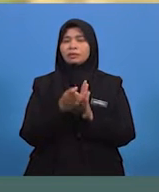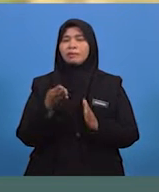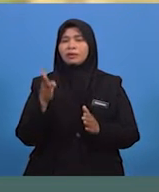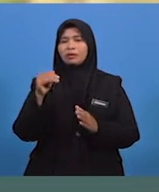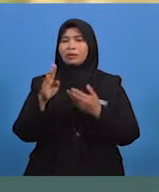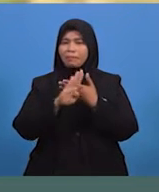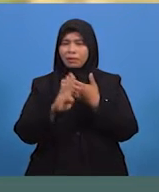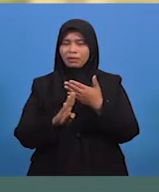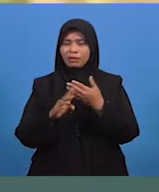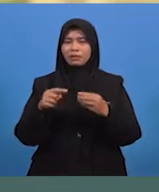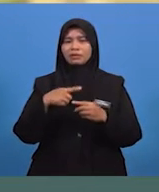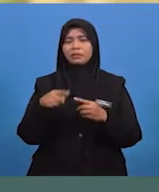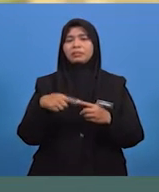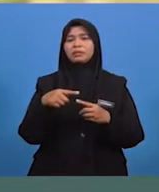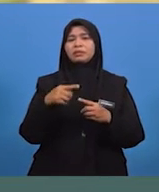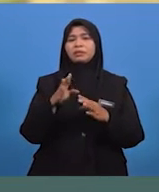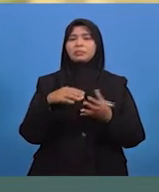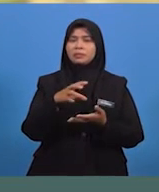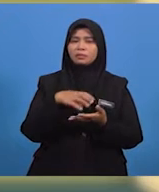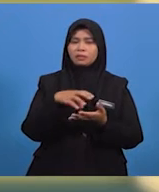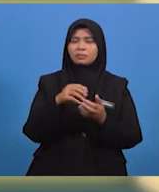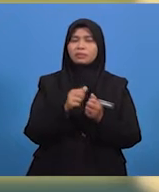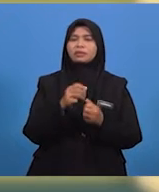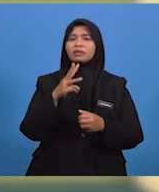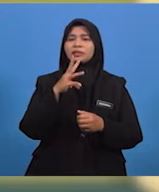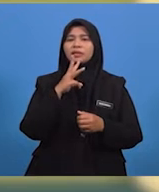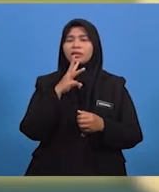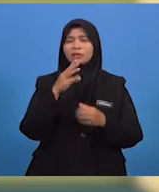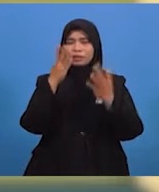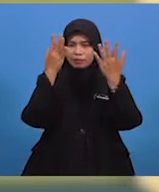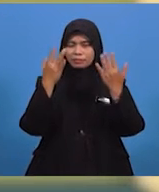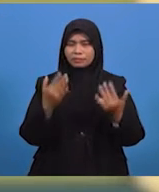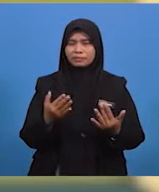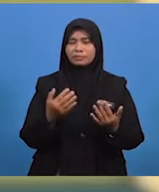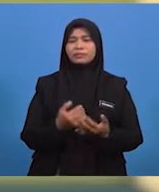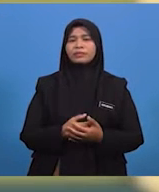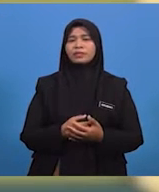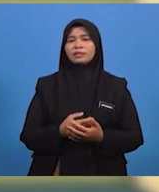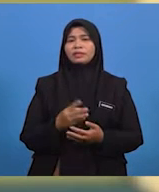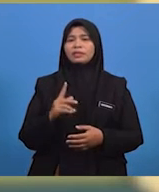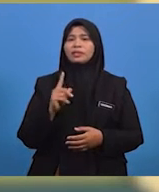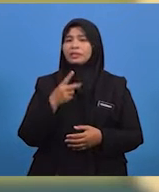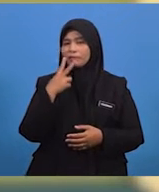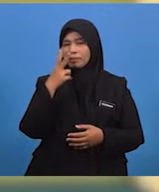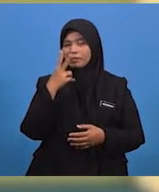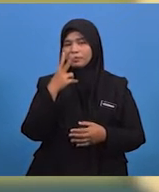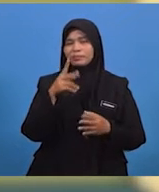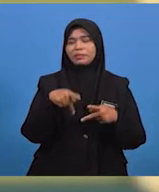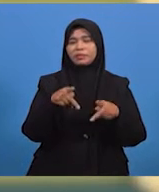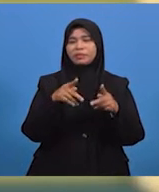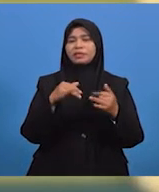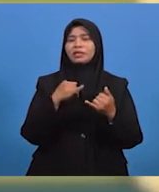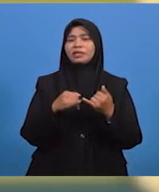berbahaya apabila bercampur dengan air hujan. Akhir sekali, marilah kita lihat proses